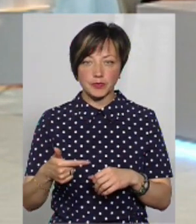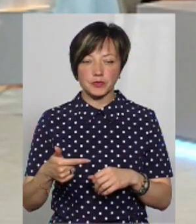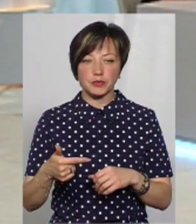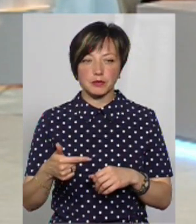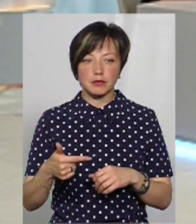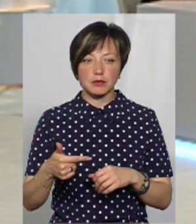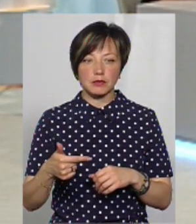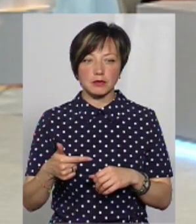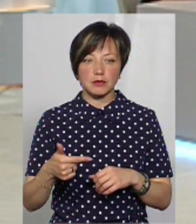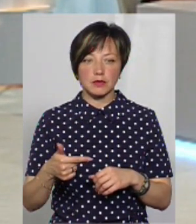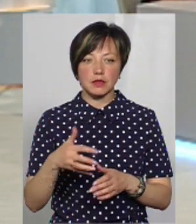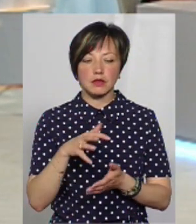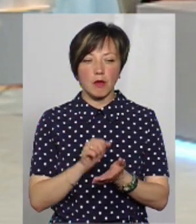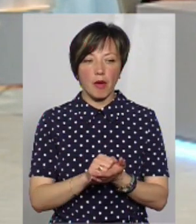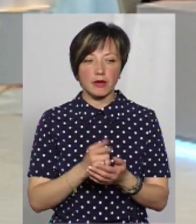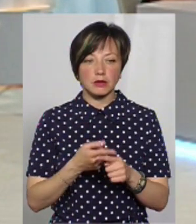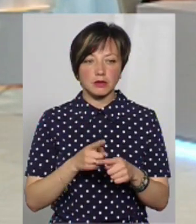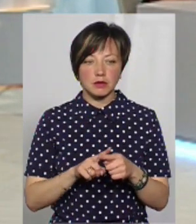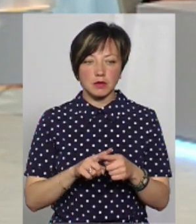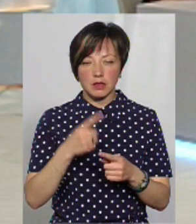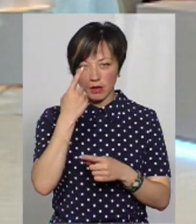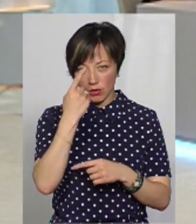структурних підрозділів, які тим займаються,